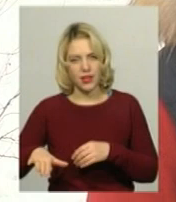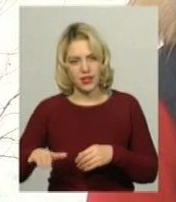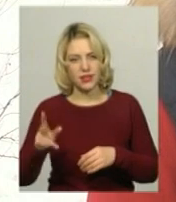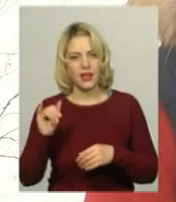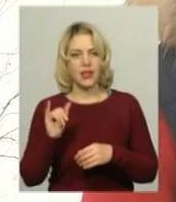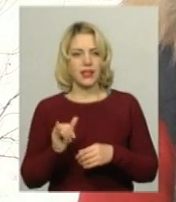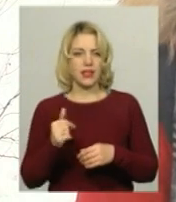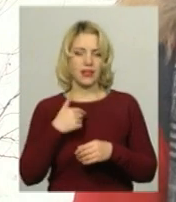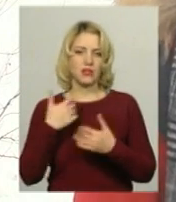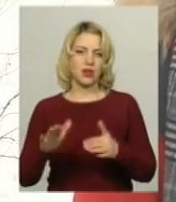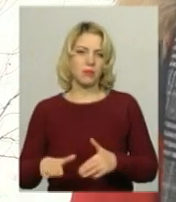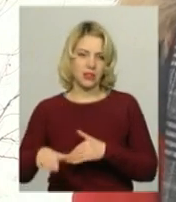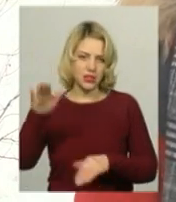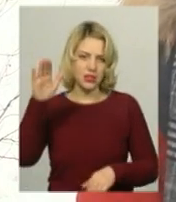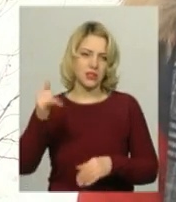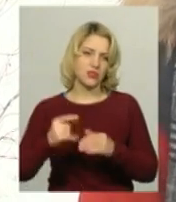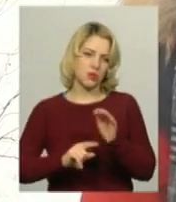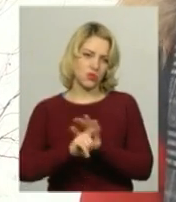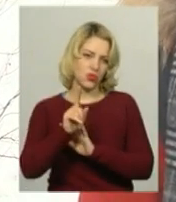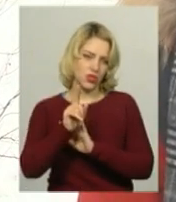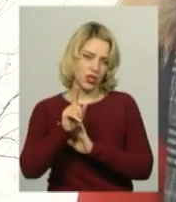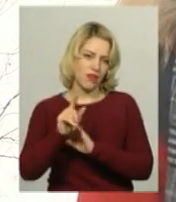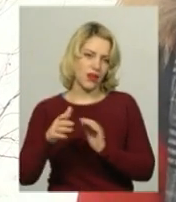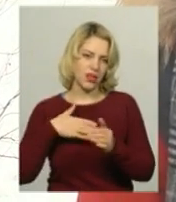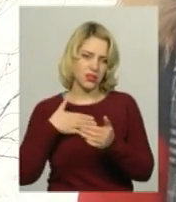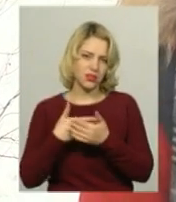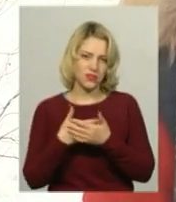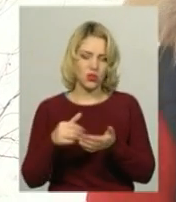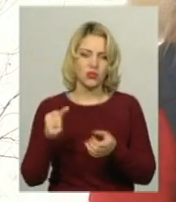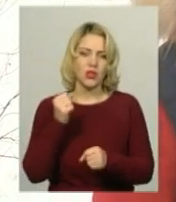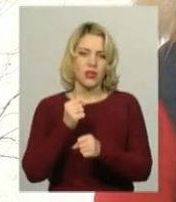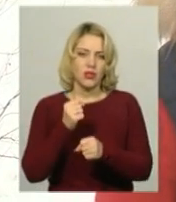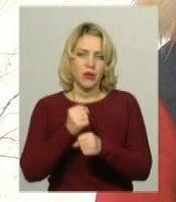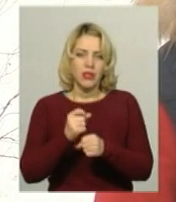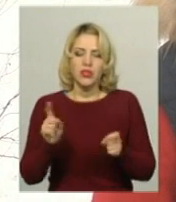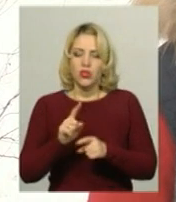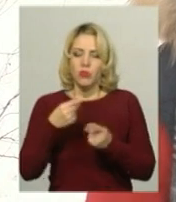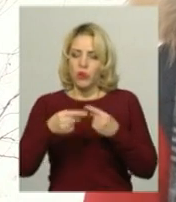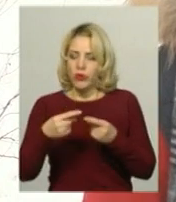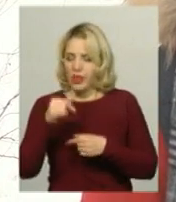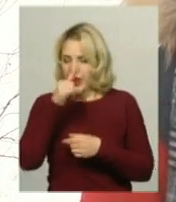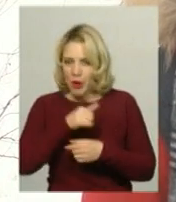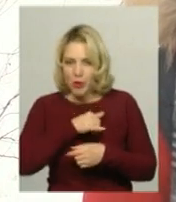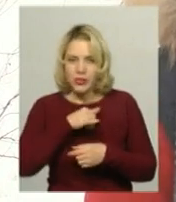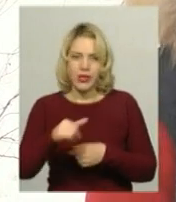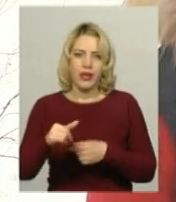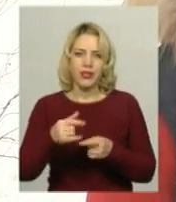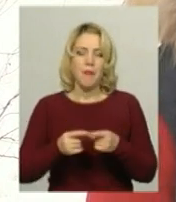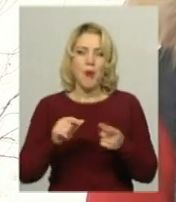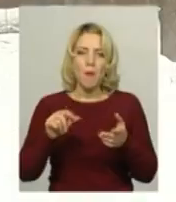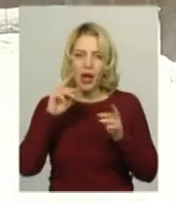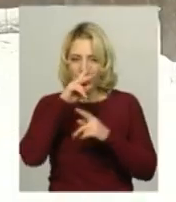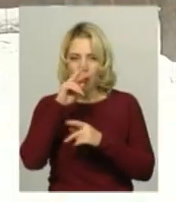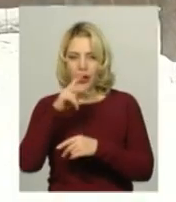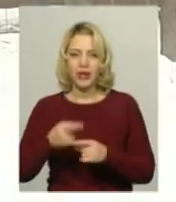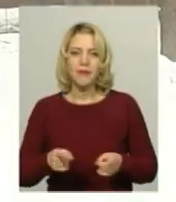і я підріс і почав щось робити, щоб другі не допускали помилок.